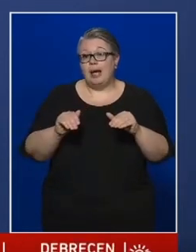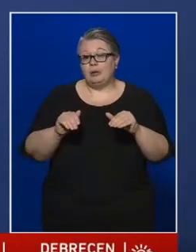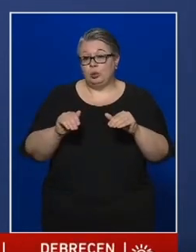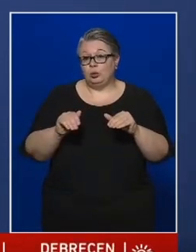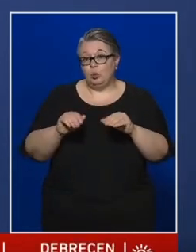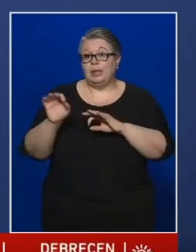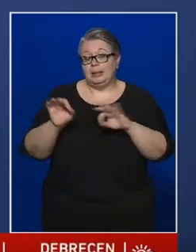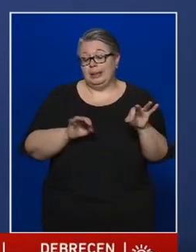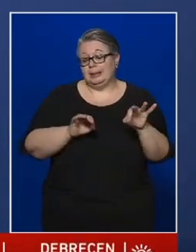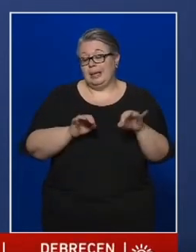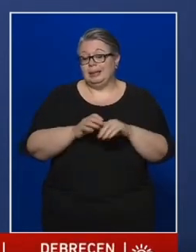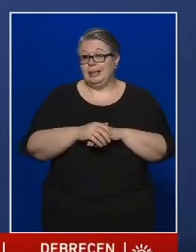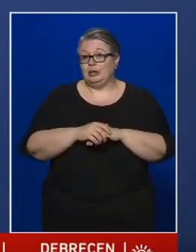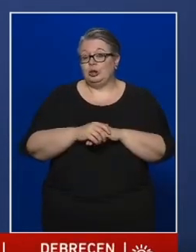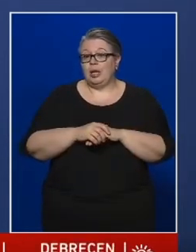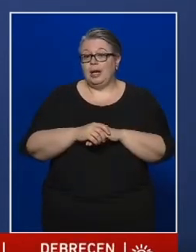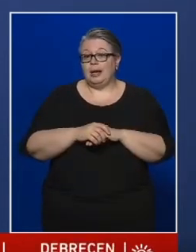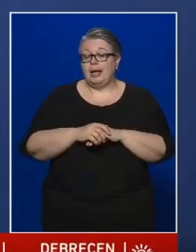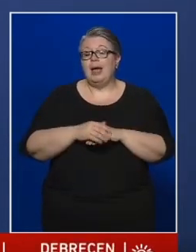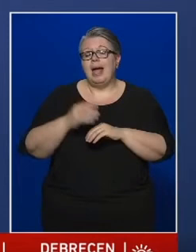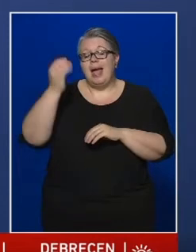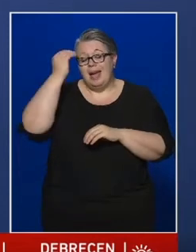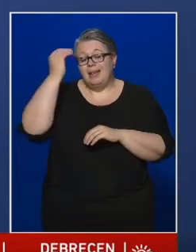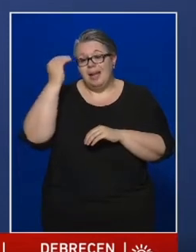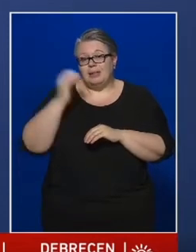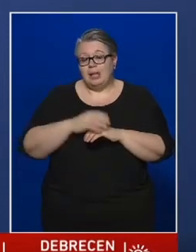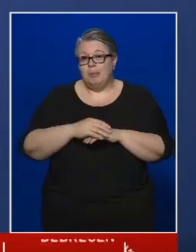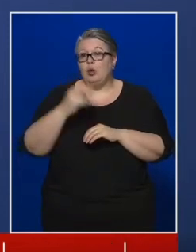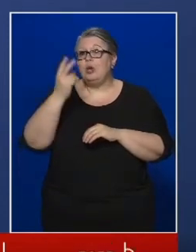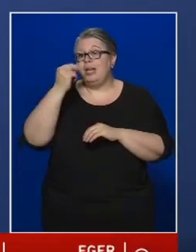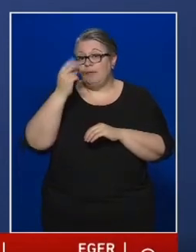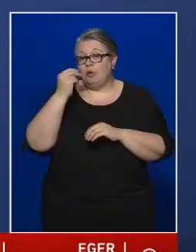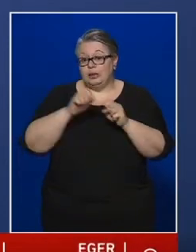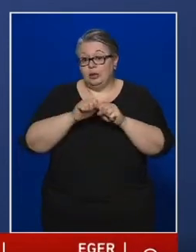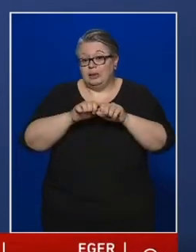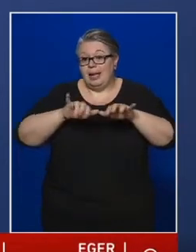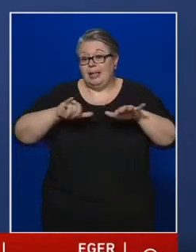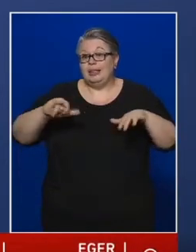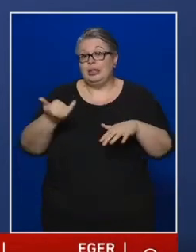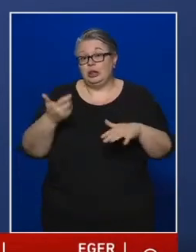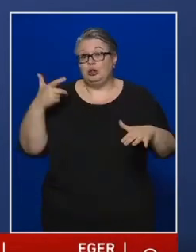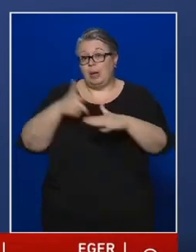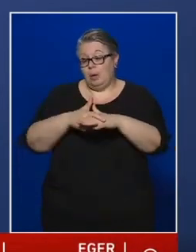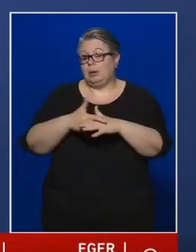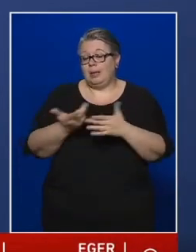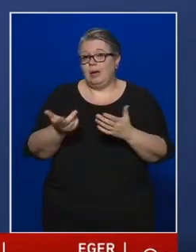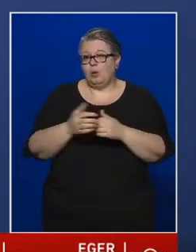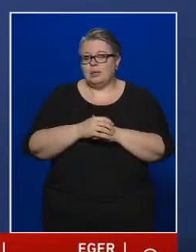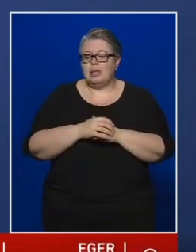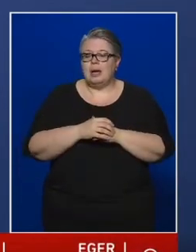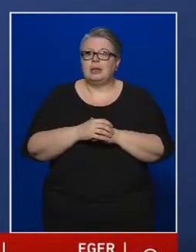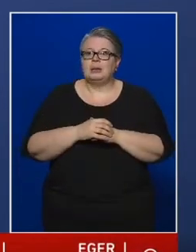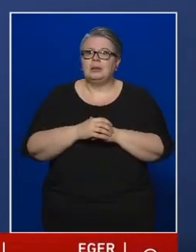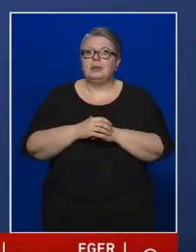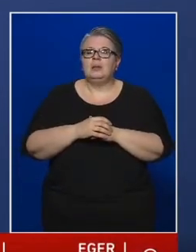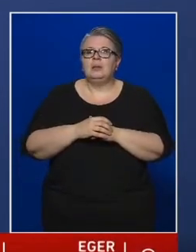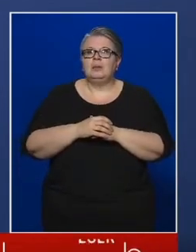intézkedések egyértelmű, hogy az influenza terjedésének is gátatszattak.